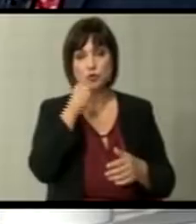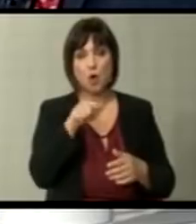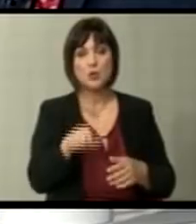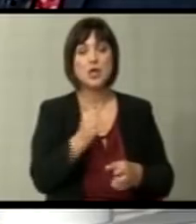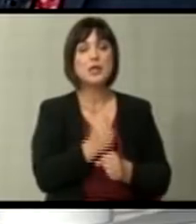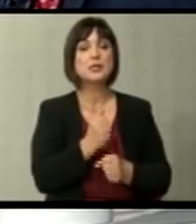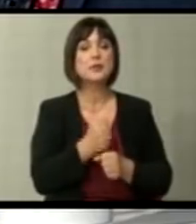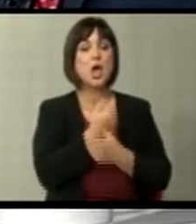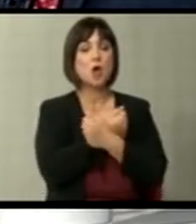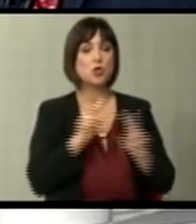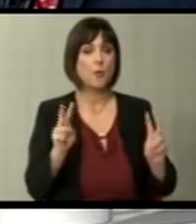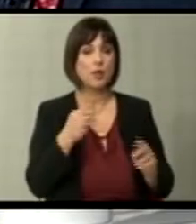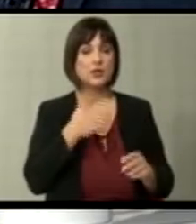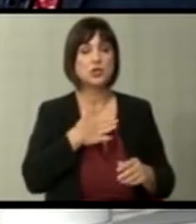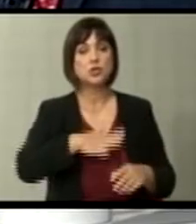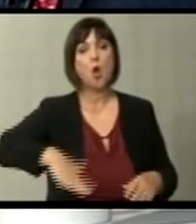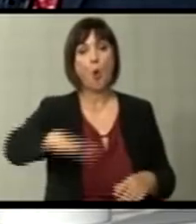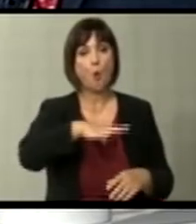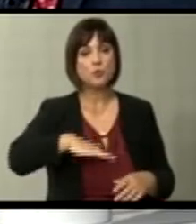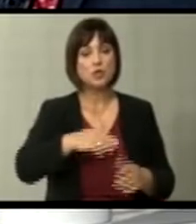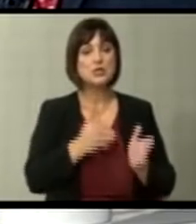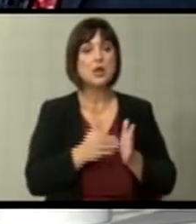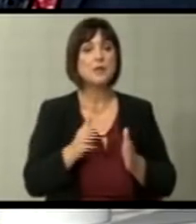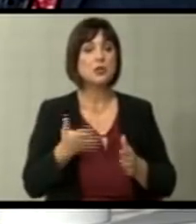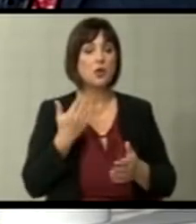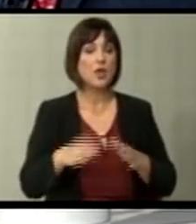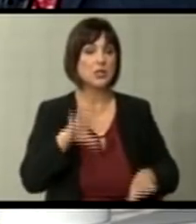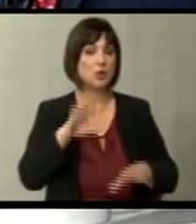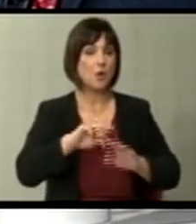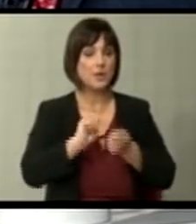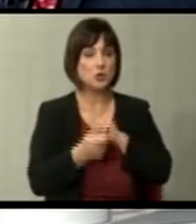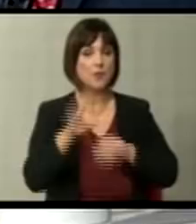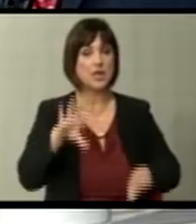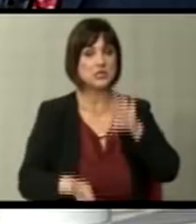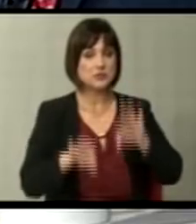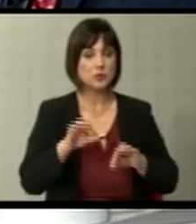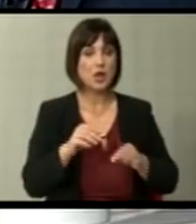што треба да го демократизира нашето обштество Треба ли да го минуваме изборниот модел или не го минуваме?